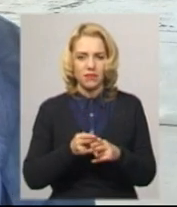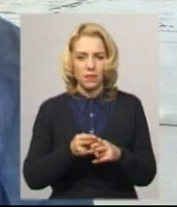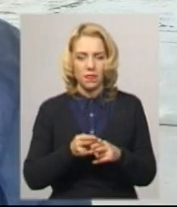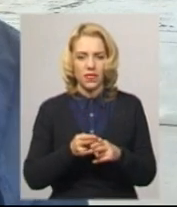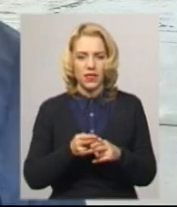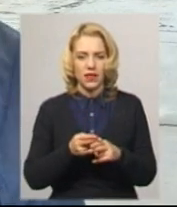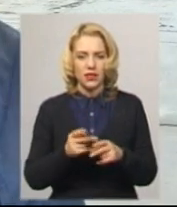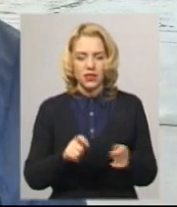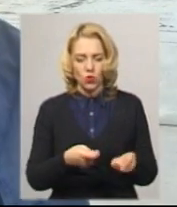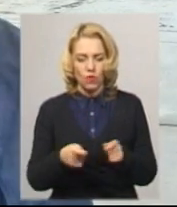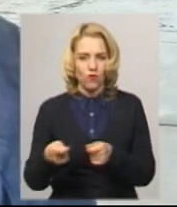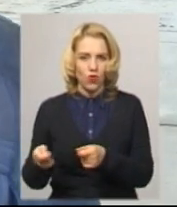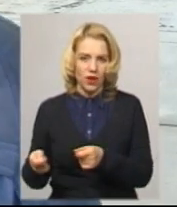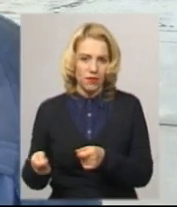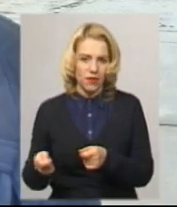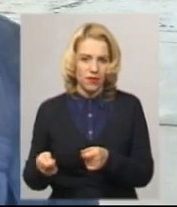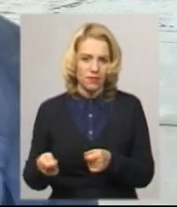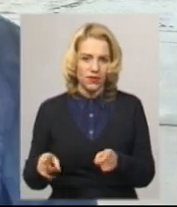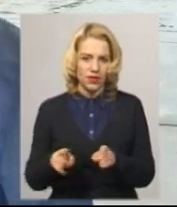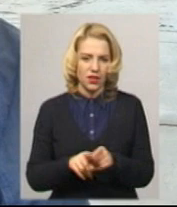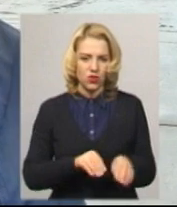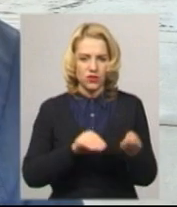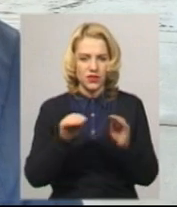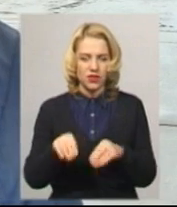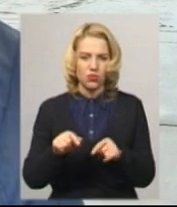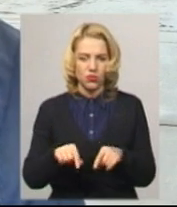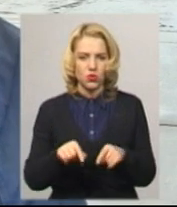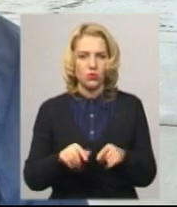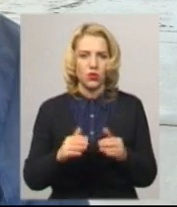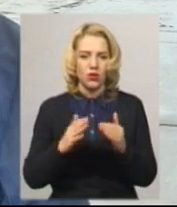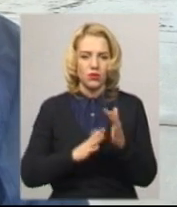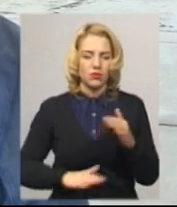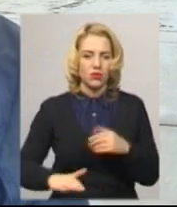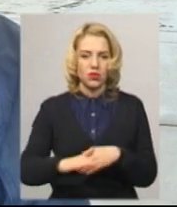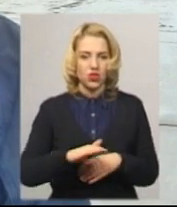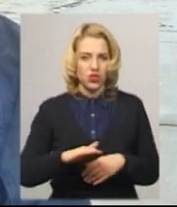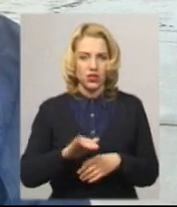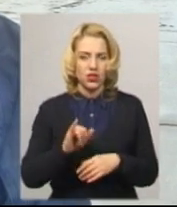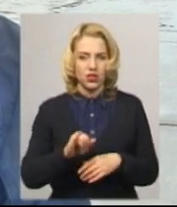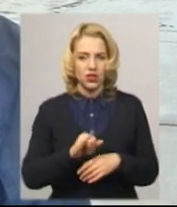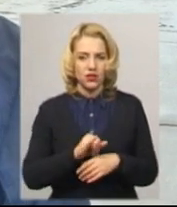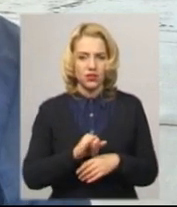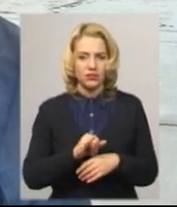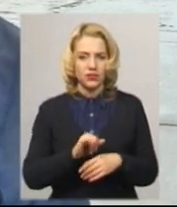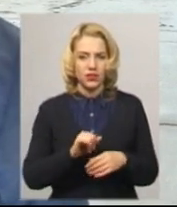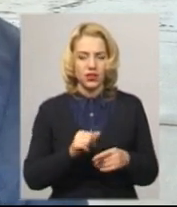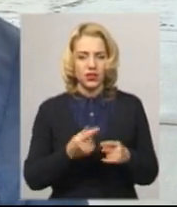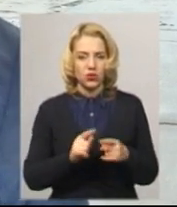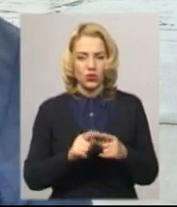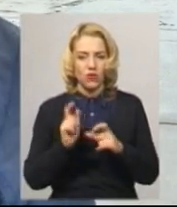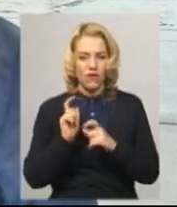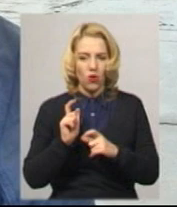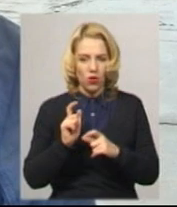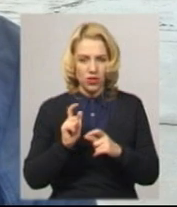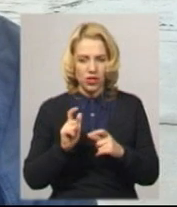верху з комфорками, теж встановимо в середині в цьому приміщенні. І до цього ж вагончика ми